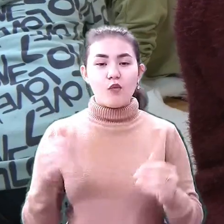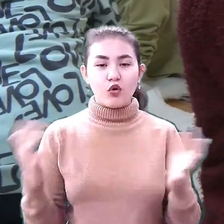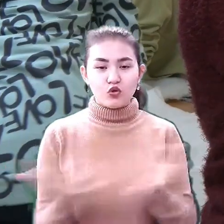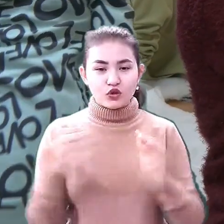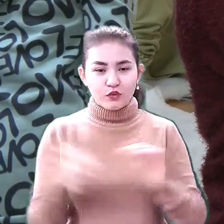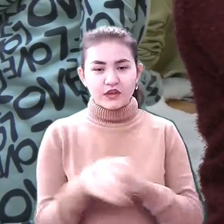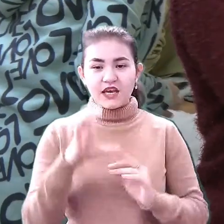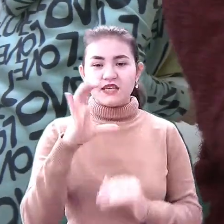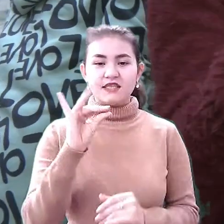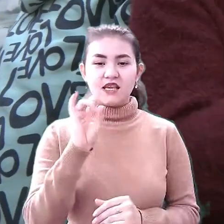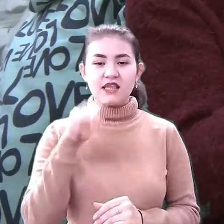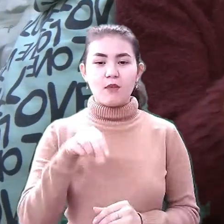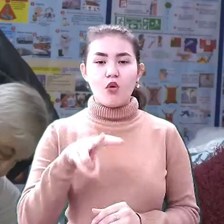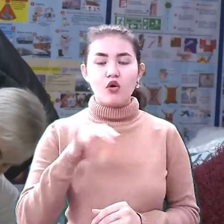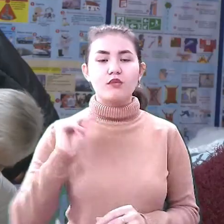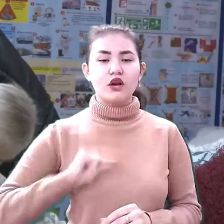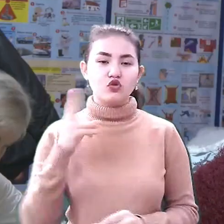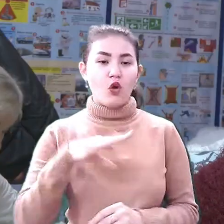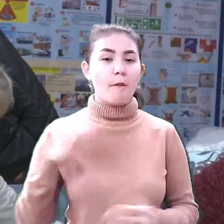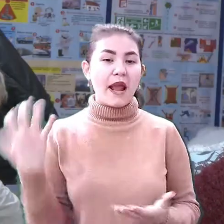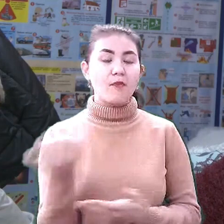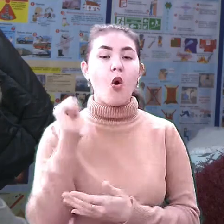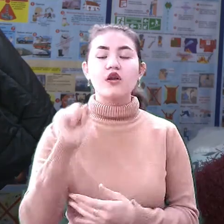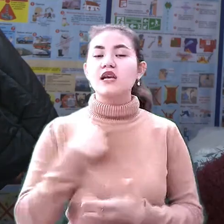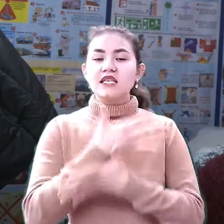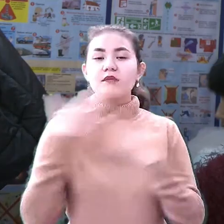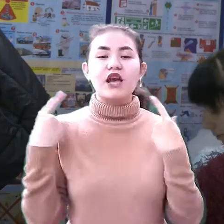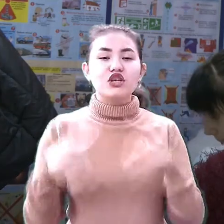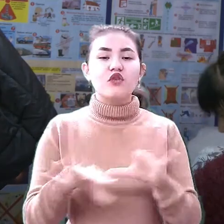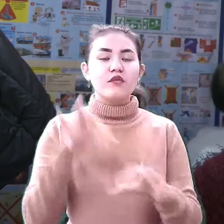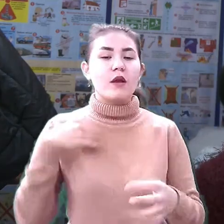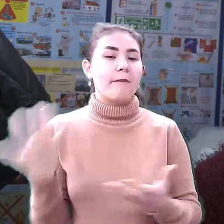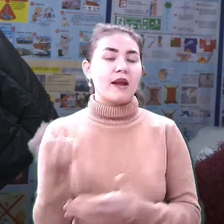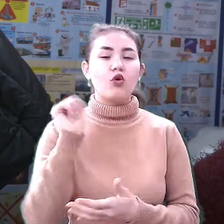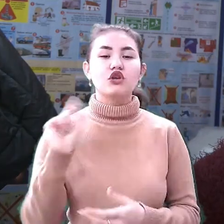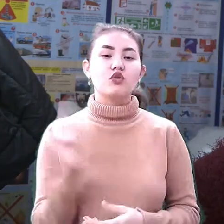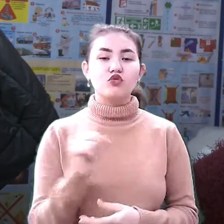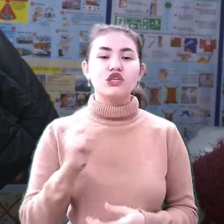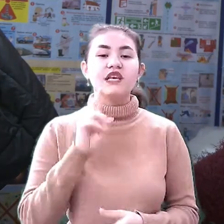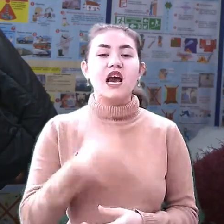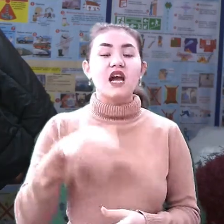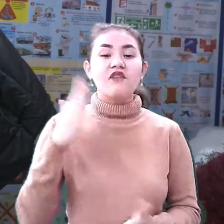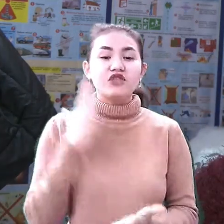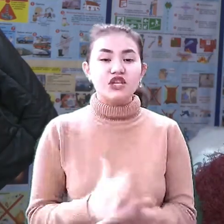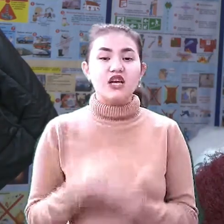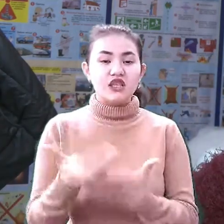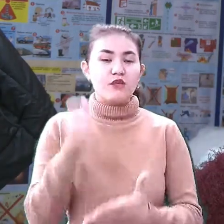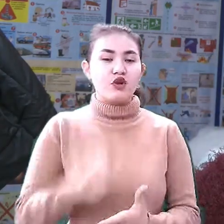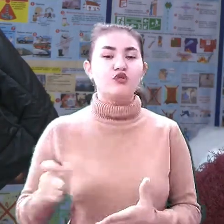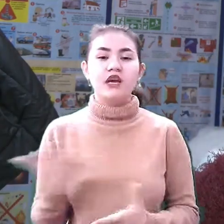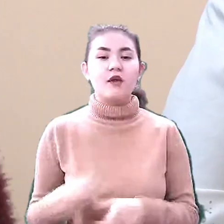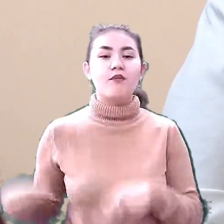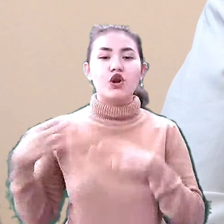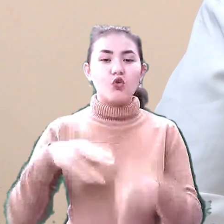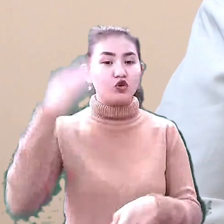синтепоном. Кажуть, працюють до перемоги. У нас немає іншого вибору, перемогти, тому що як вчиняють з тими людьми, які приходять в